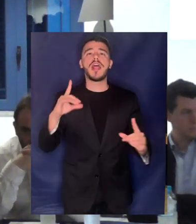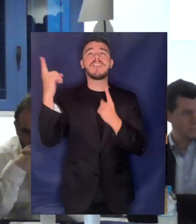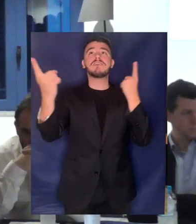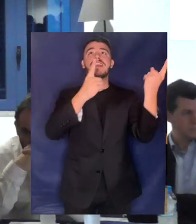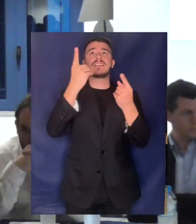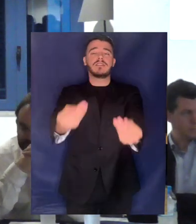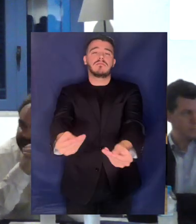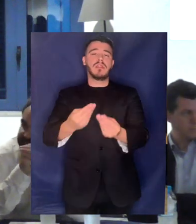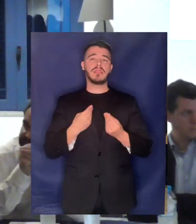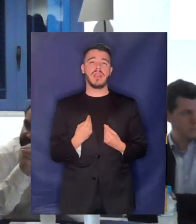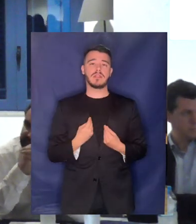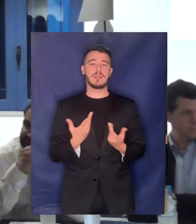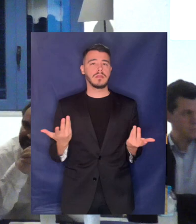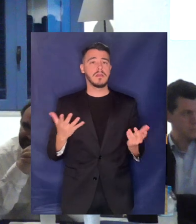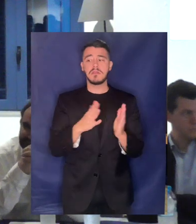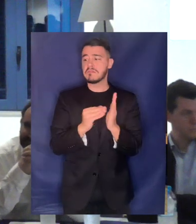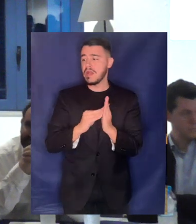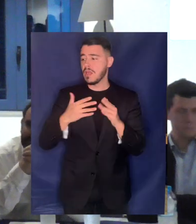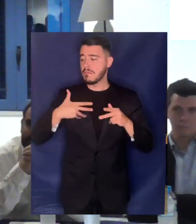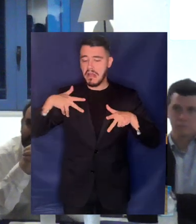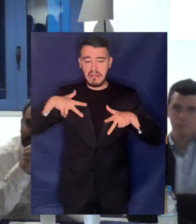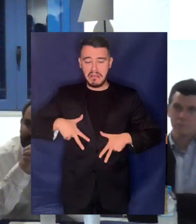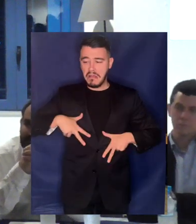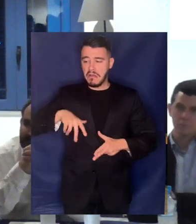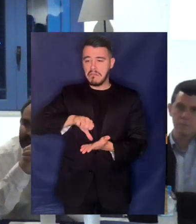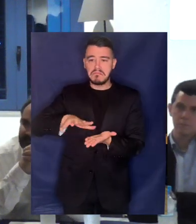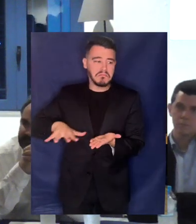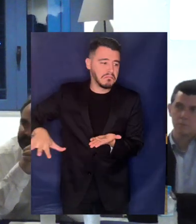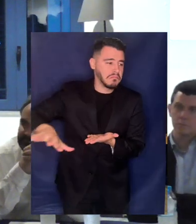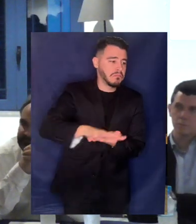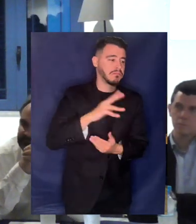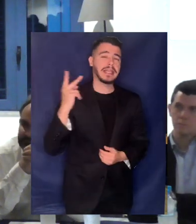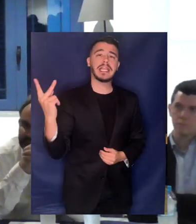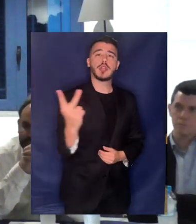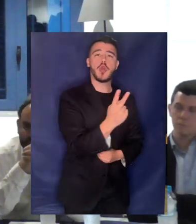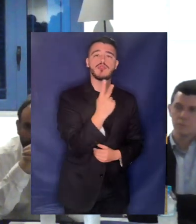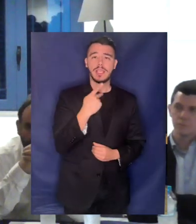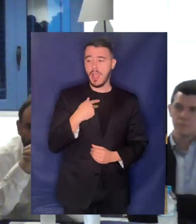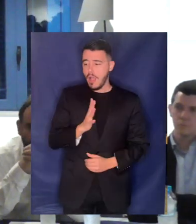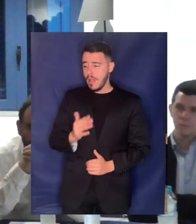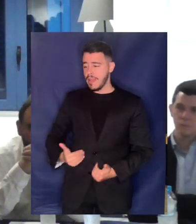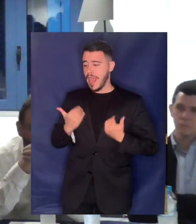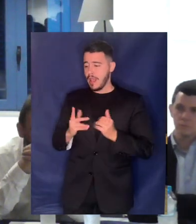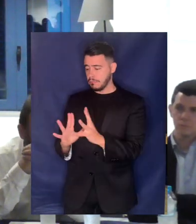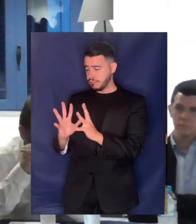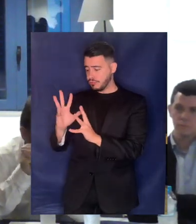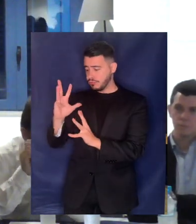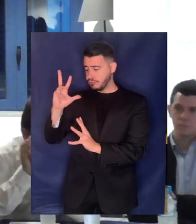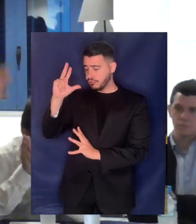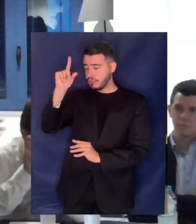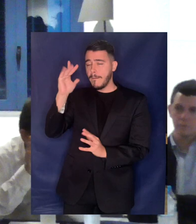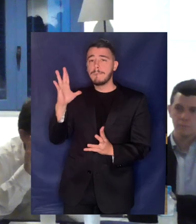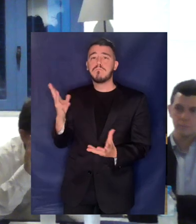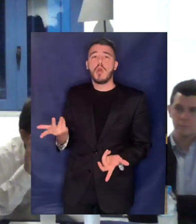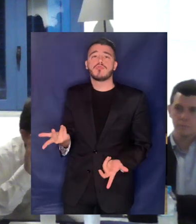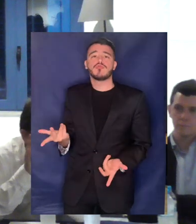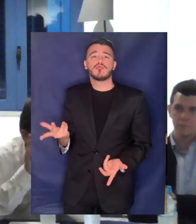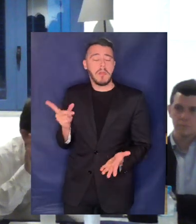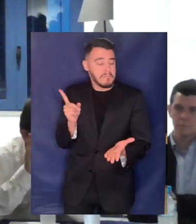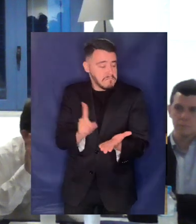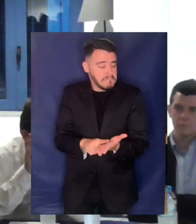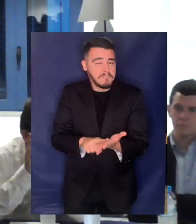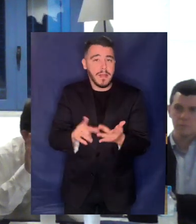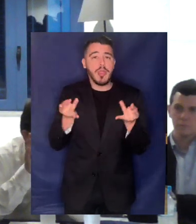μια πολιτεία που θα μπορεί να εγγυηθούμε ότι νέοι άνθρωποι μπορούν να ζουν, να δημιουργούν σε μια χώρα, αν δεν μπορούμε να εγγυηθούμε ότι θα έχουν όλοι πρόσβαση στα δημόσια αγαθά όπως στο νερό.